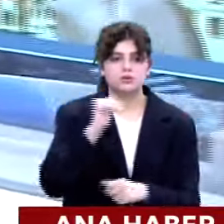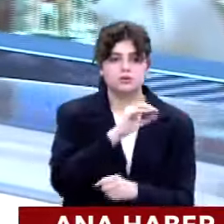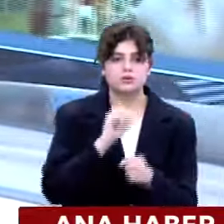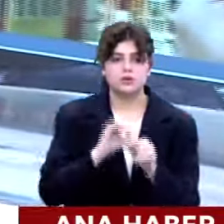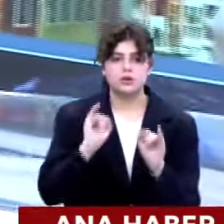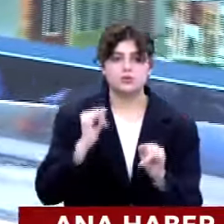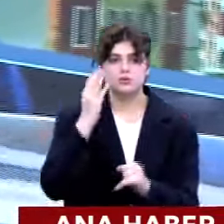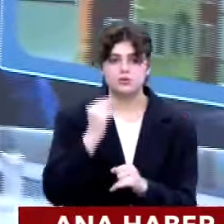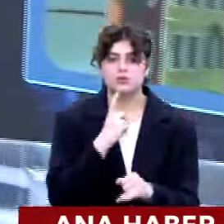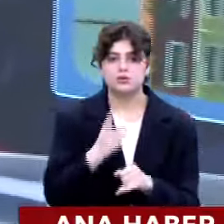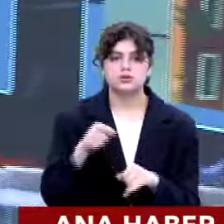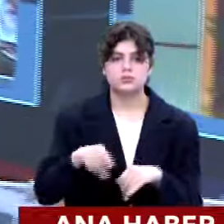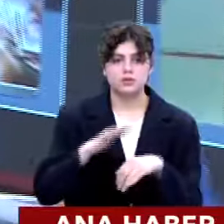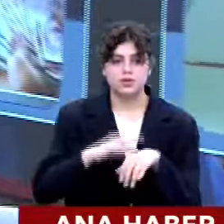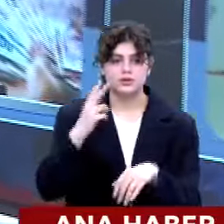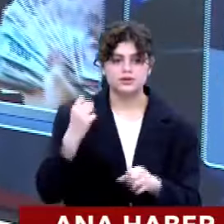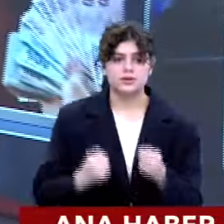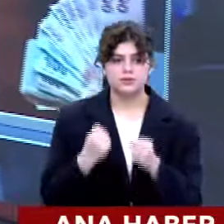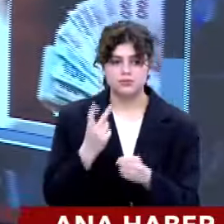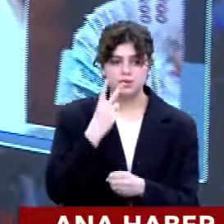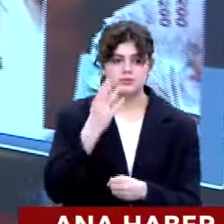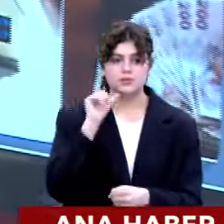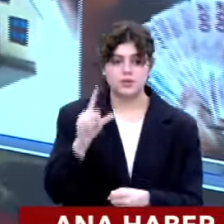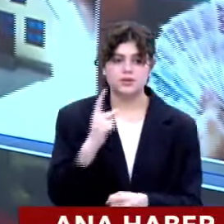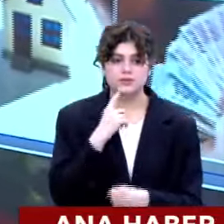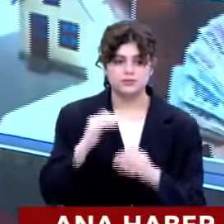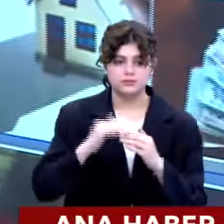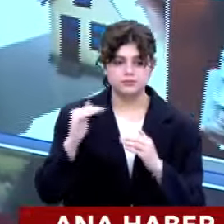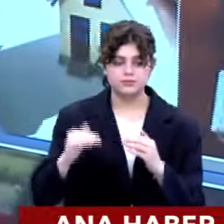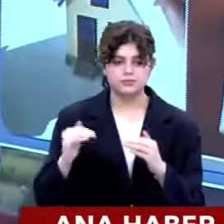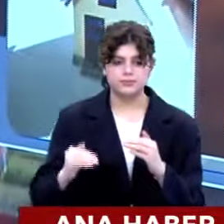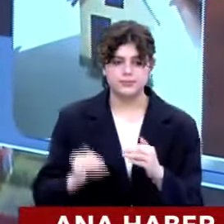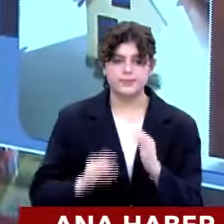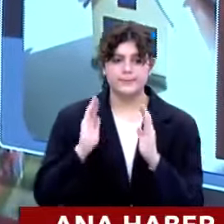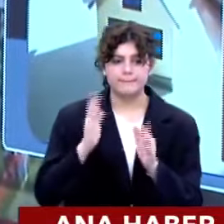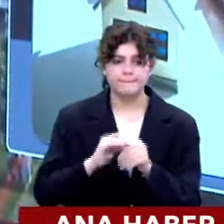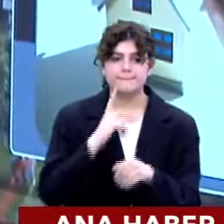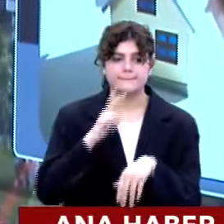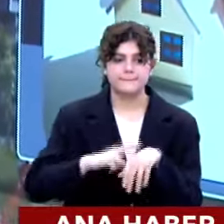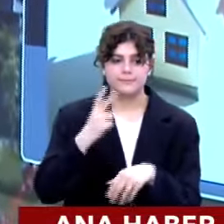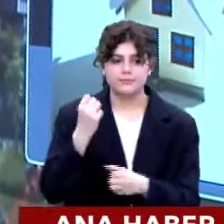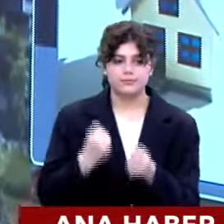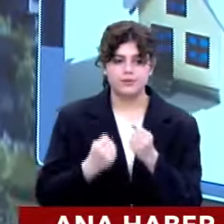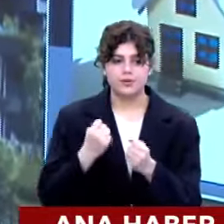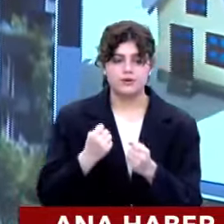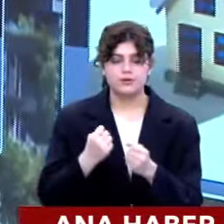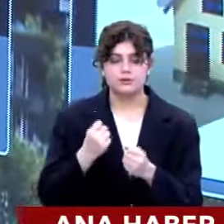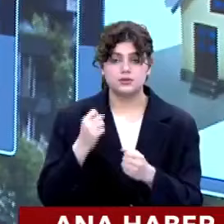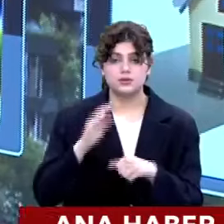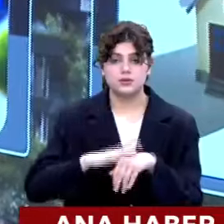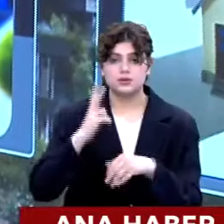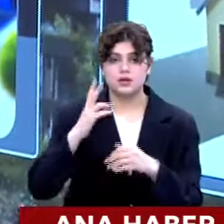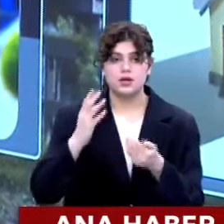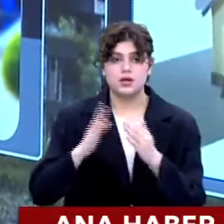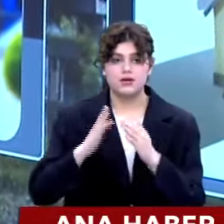yansıyor. Şimdi önce ikinci el konut fiyatlarına bir bakacağız. Aşağı yönlü iğme devam ediyor. İkinci el konut fiyatlarındaki düşüşü doğrulayan